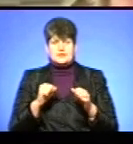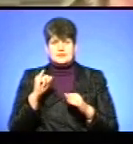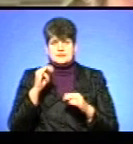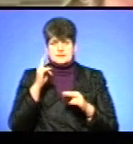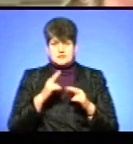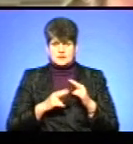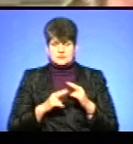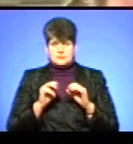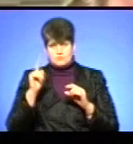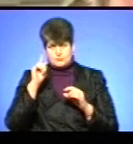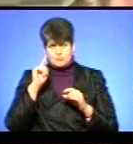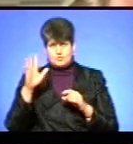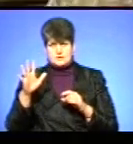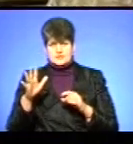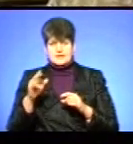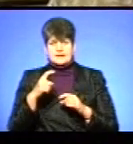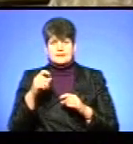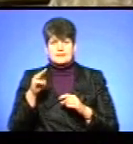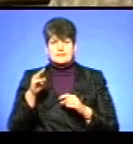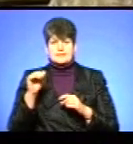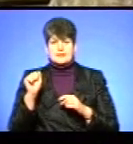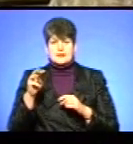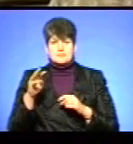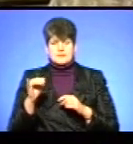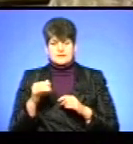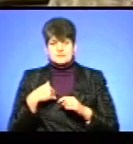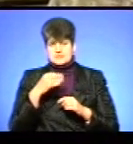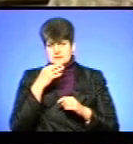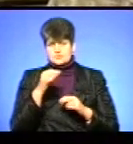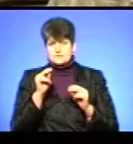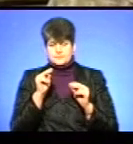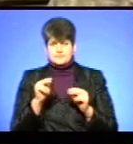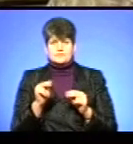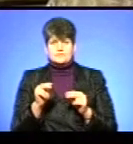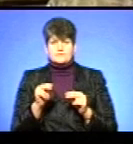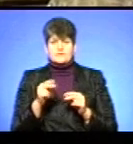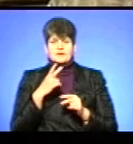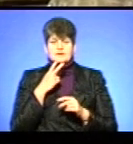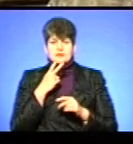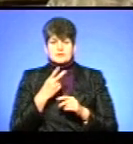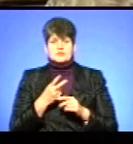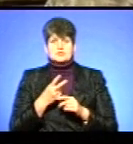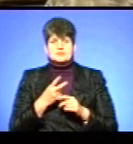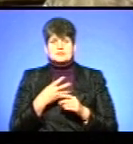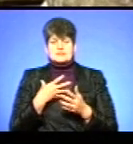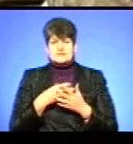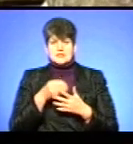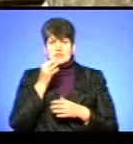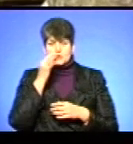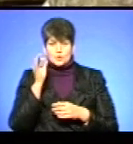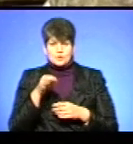найпопулярнішими, найостаннішими хитами. Я вам скажу відверто, виходячи з власного досвіду,